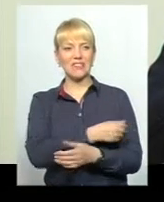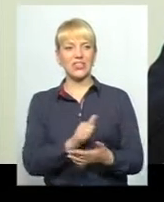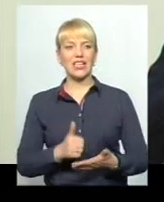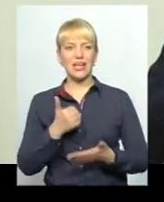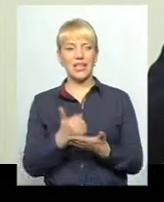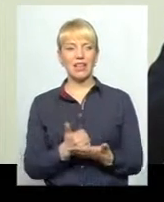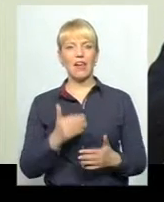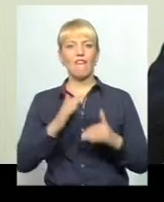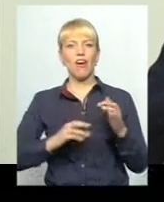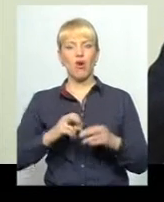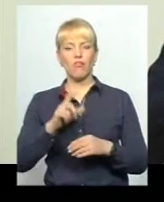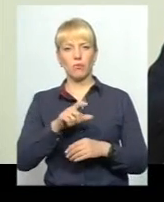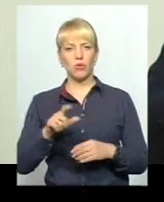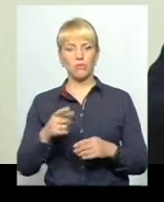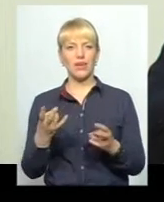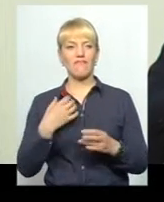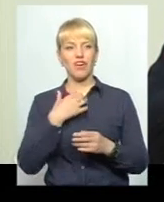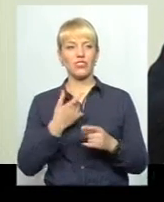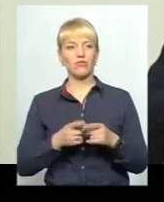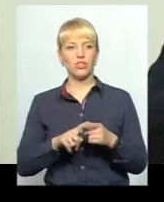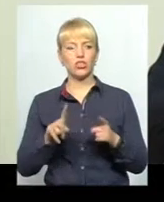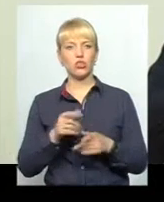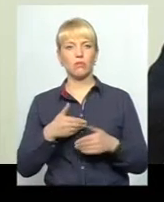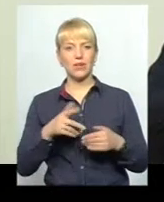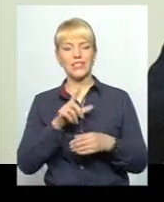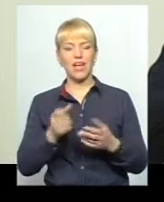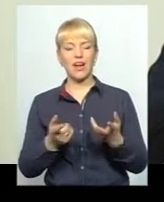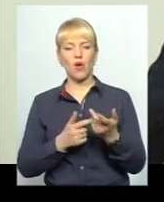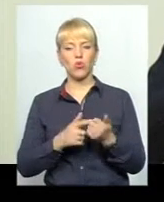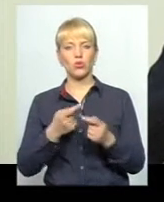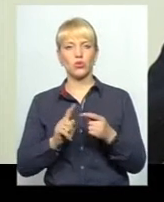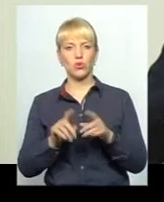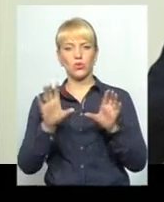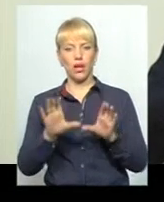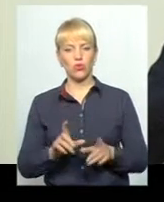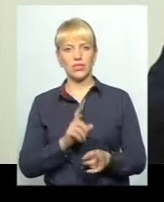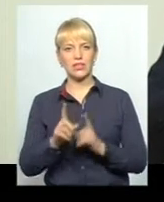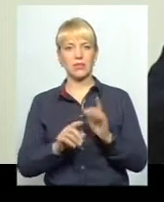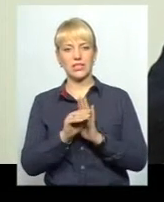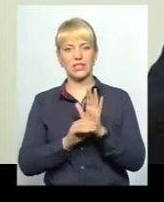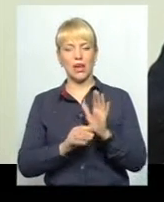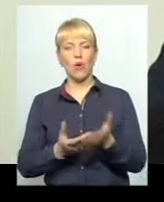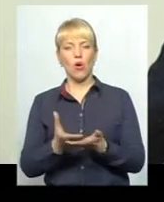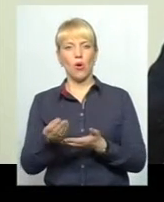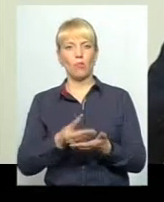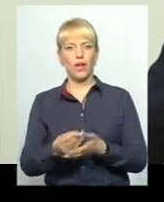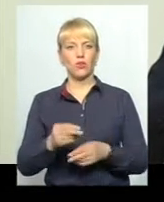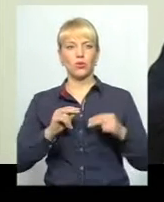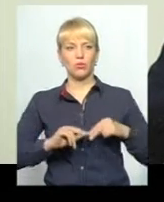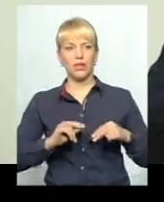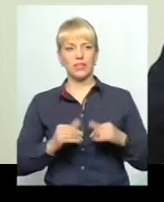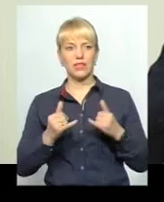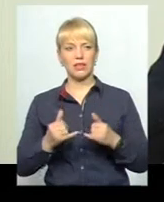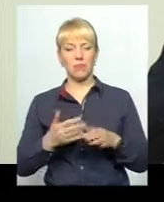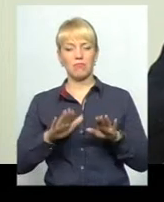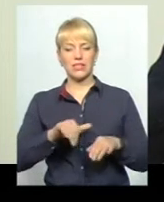фаховими людьми. І дуже важливо те, що ми за рахунок цього закону змінюємо систему оплати праці. Тепер місцевого